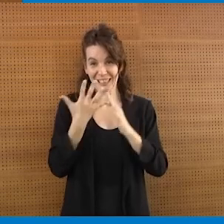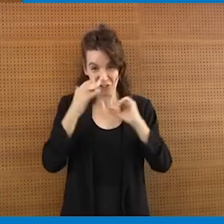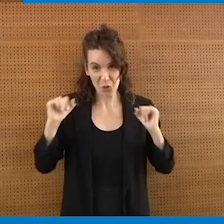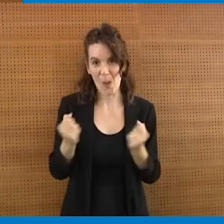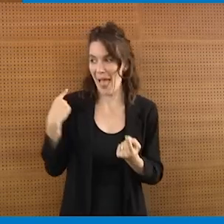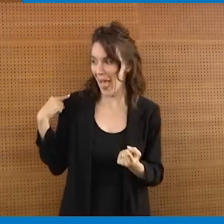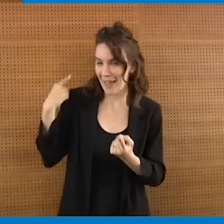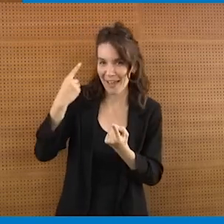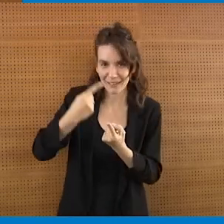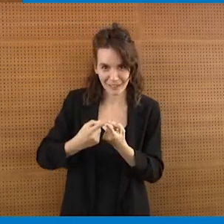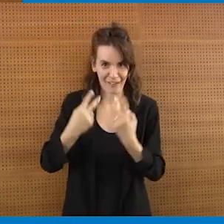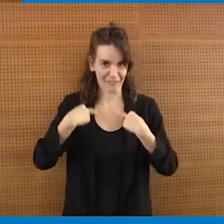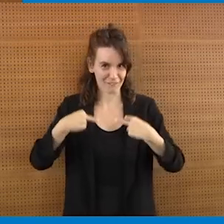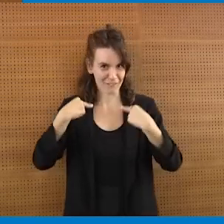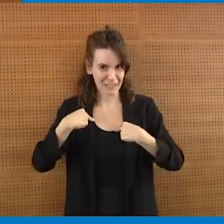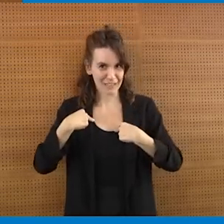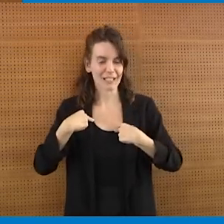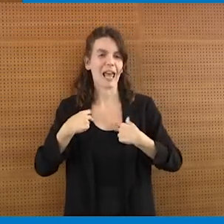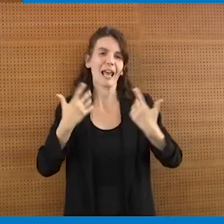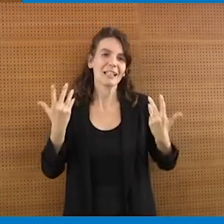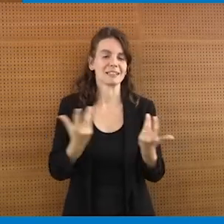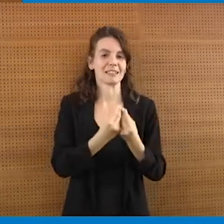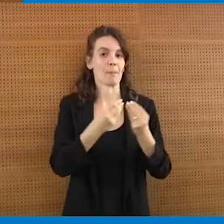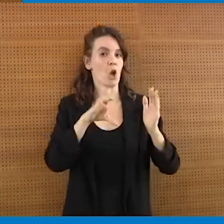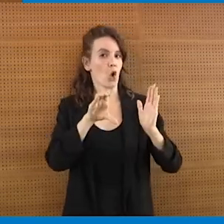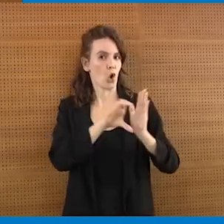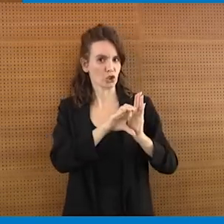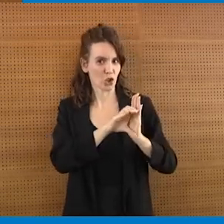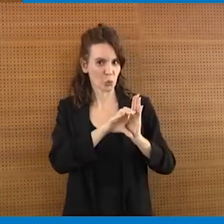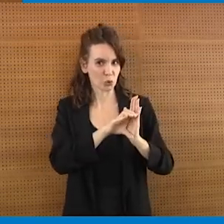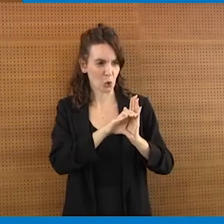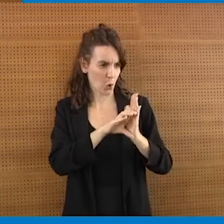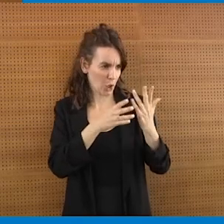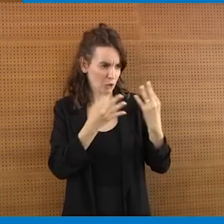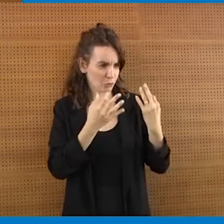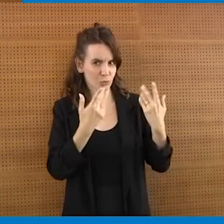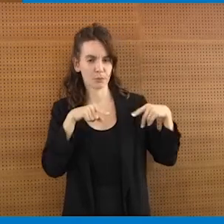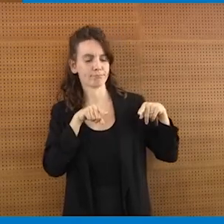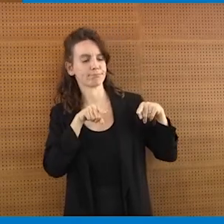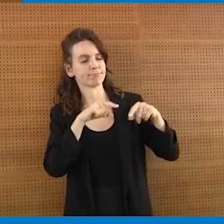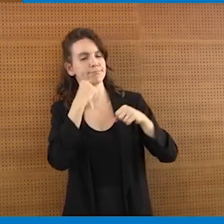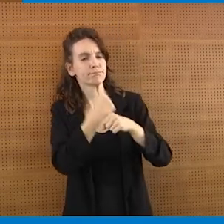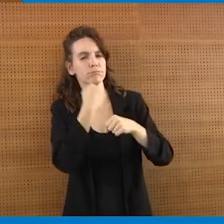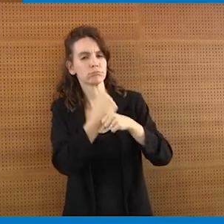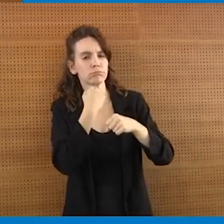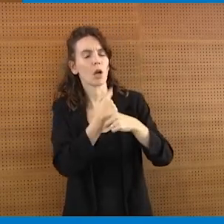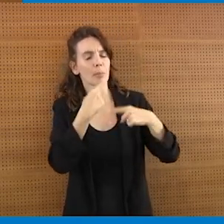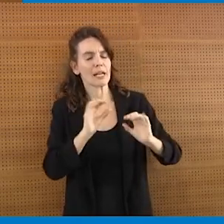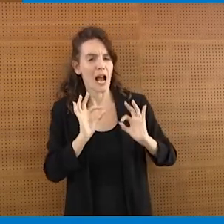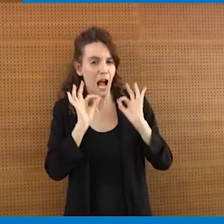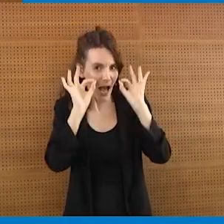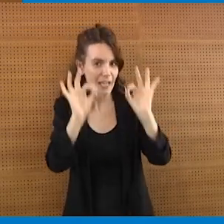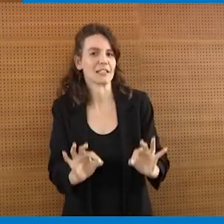vita nel caso della WISP, quindi un percorso a braccetto con la Costituzione, abbiamo di fatto da sempre lavorato per arrivare a questo